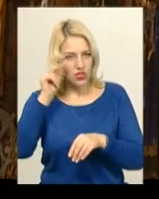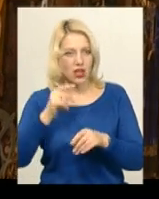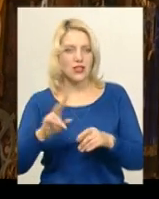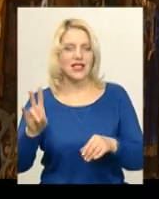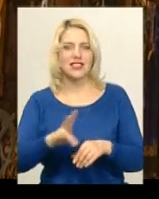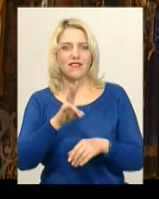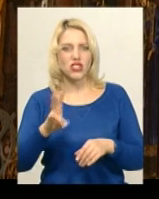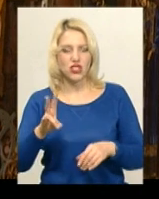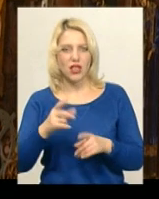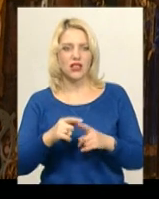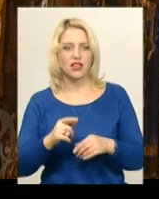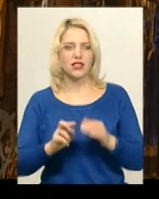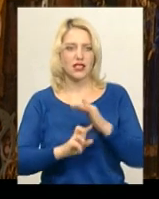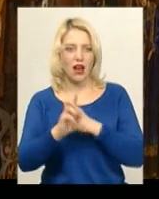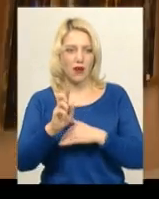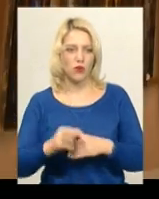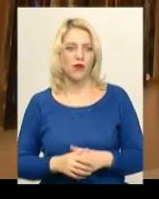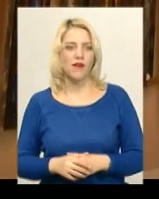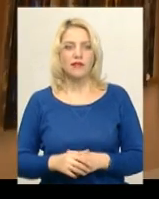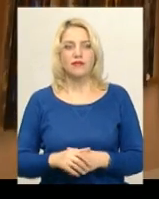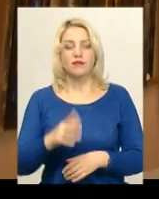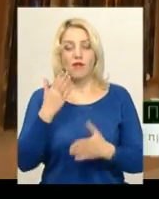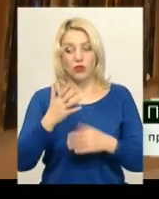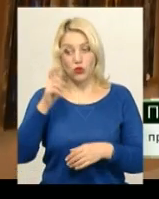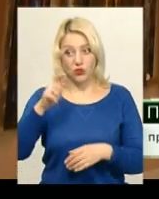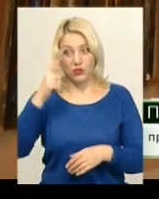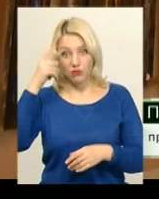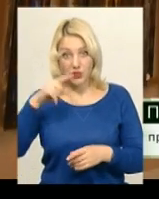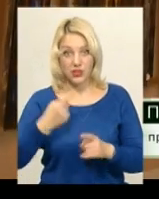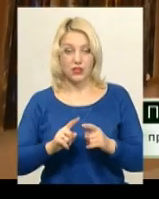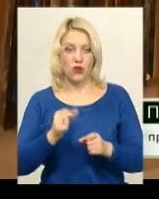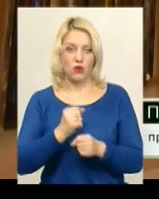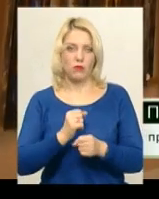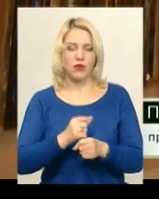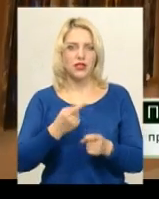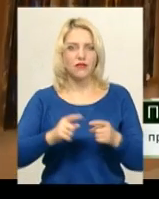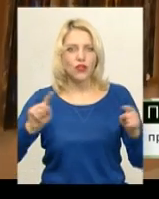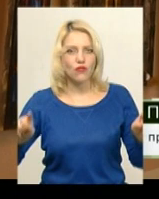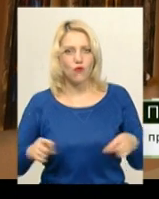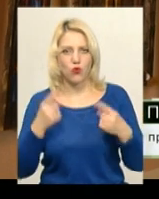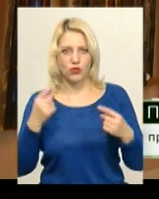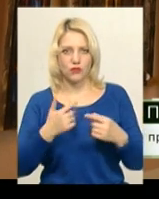Якщо, наприклад, людина вміє робити це, людина творить, людина душею це пише,